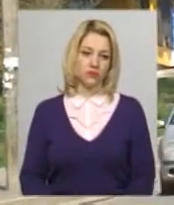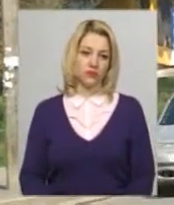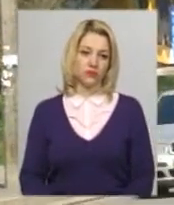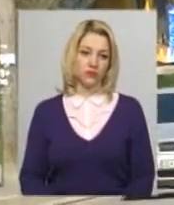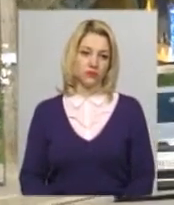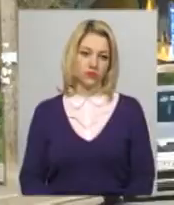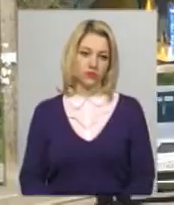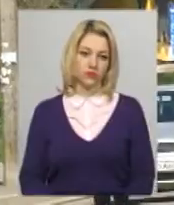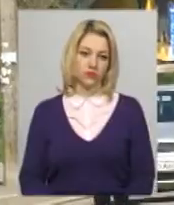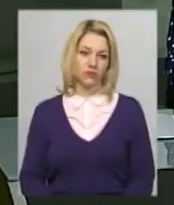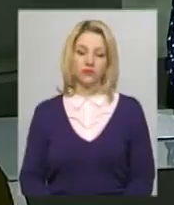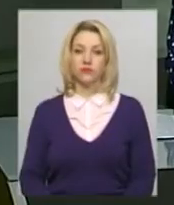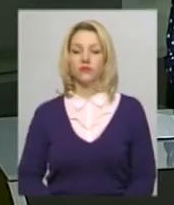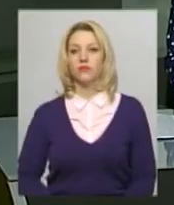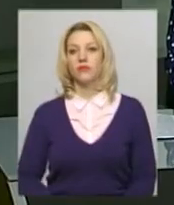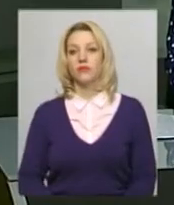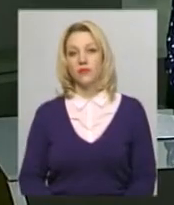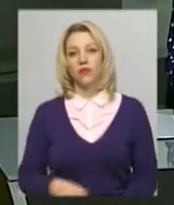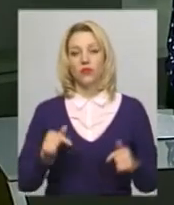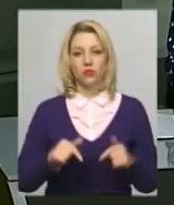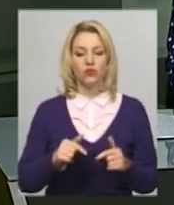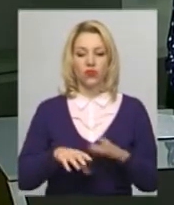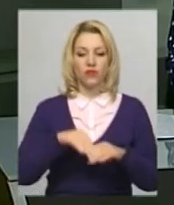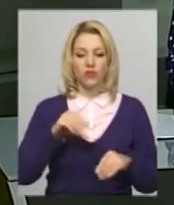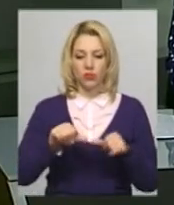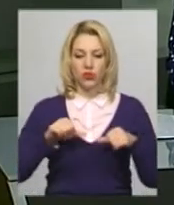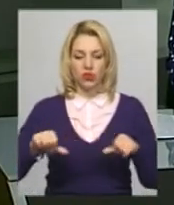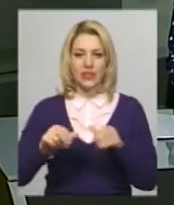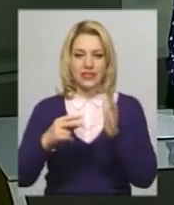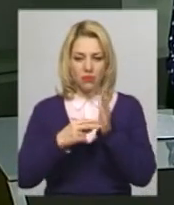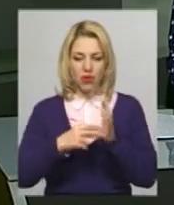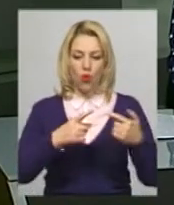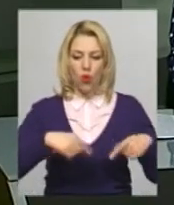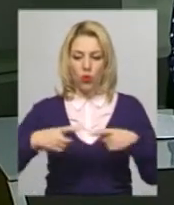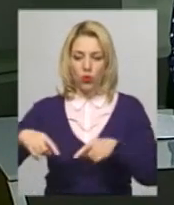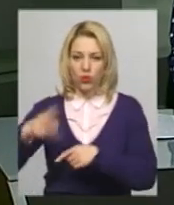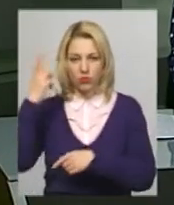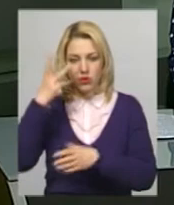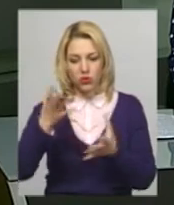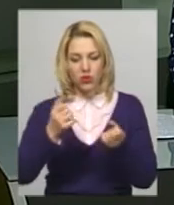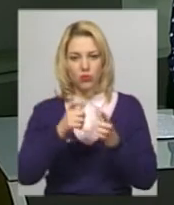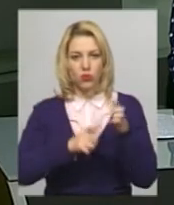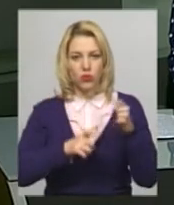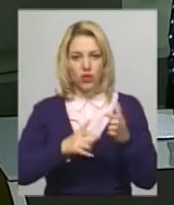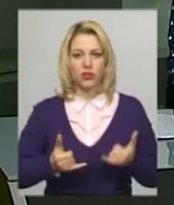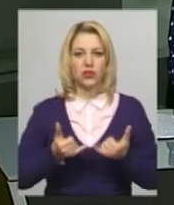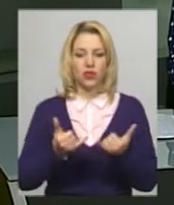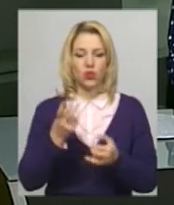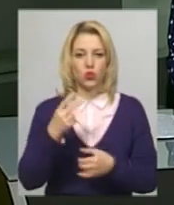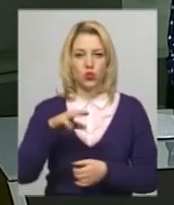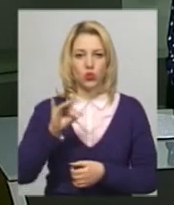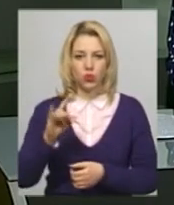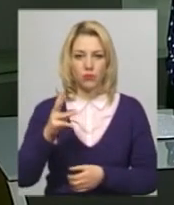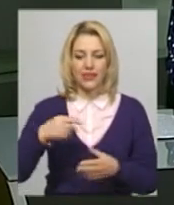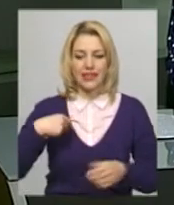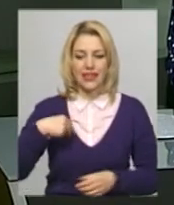Поділя, Центр. Сьогодні виборчі дільниці семи округів Хмельниччини отримують бюлетені для другого туру президентських виборів.